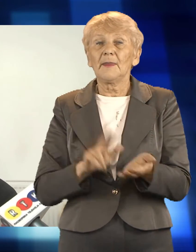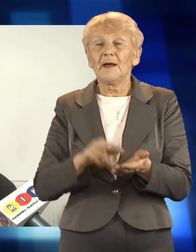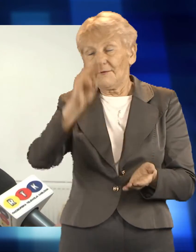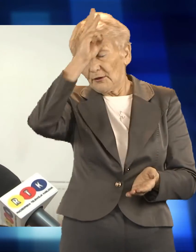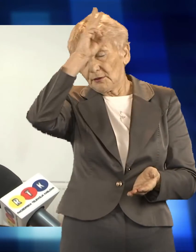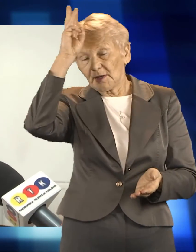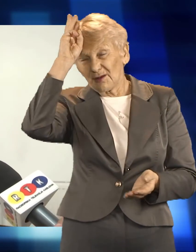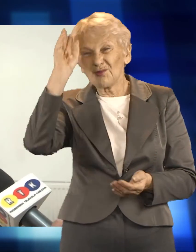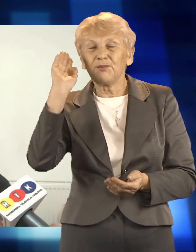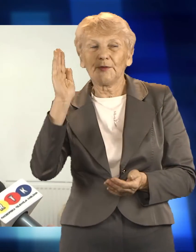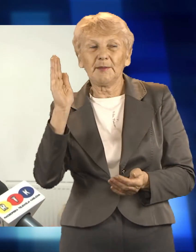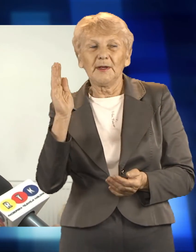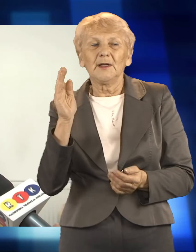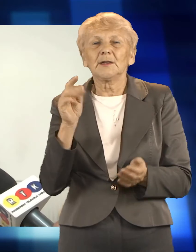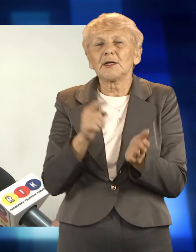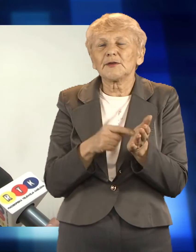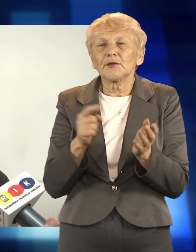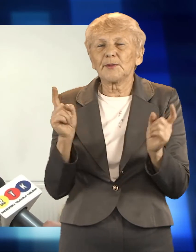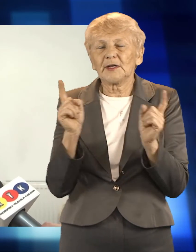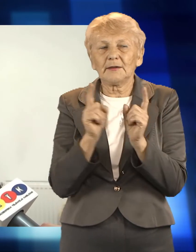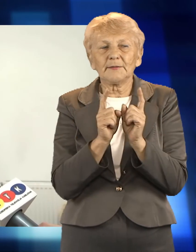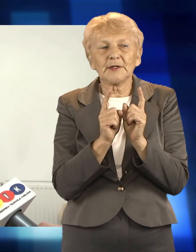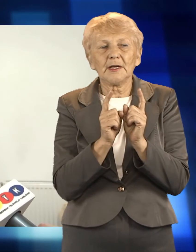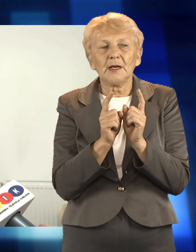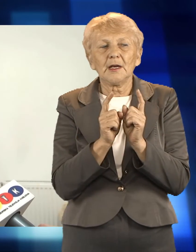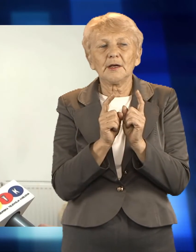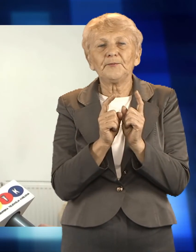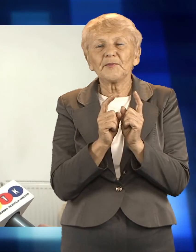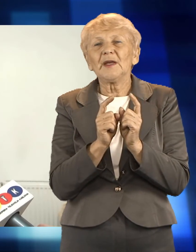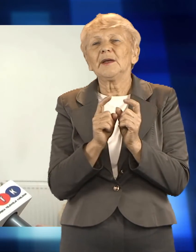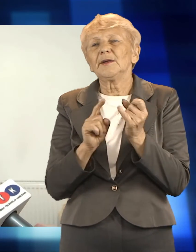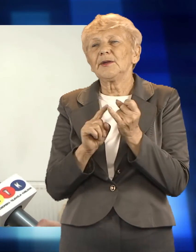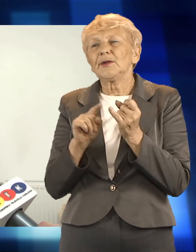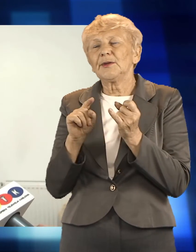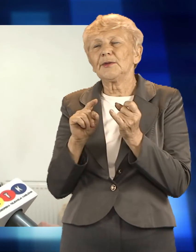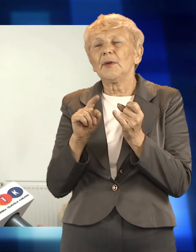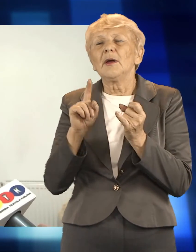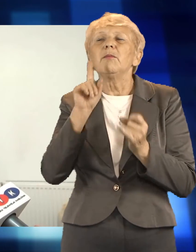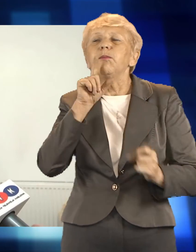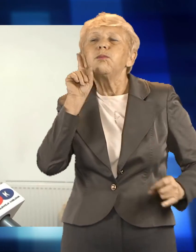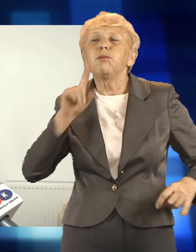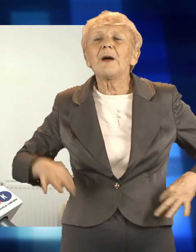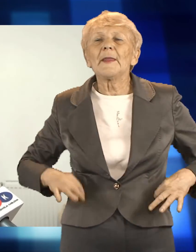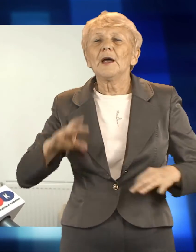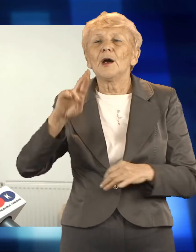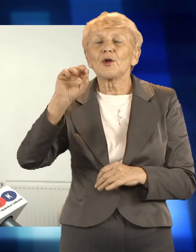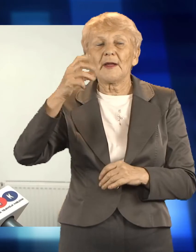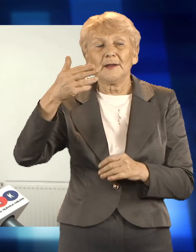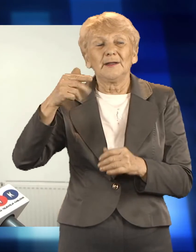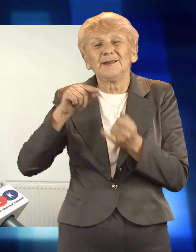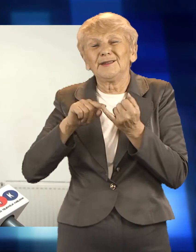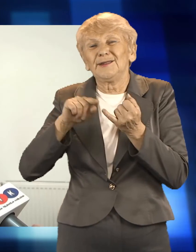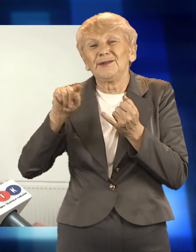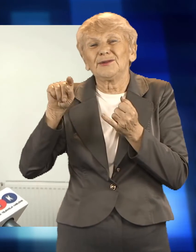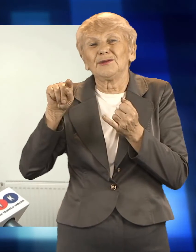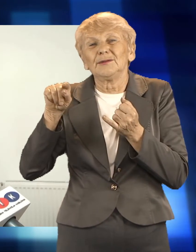przychodziłam tutaj na zebrania właśnie z szlachetnej paczki i Tomek wytłumaczył mi właśnie działanie Banku Żywności, że jest takie stowarzyszenie, że jest możliwość po prostu